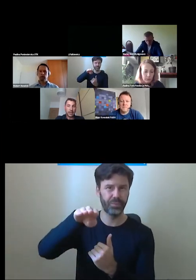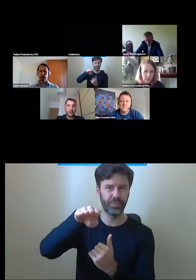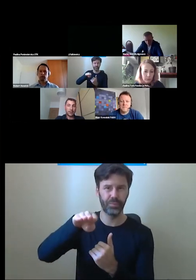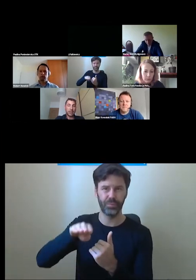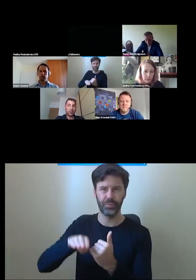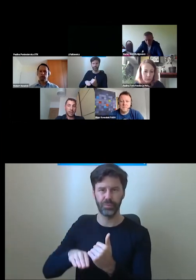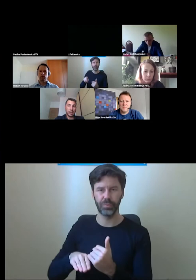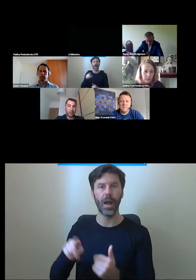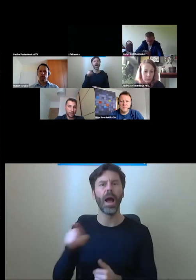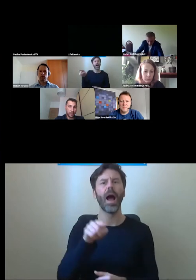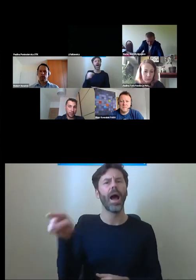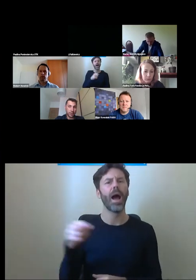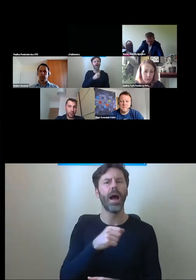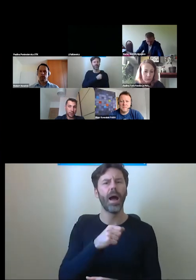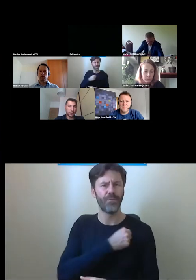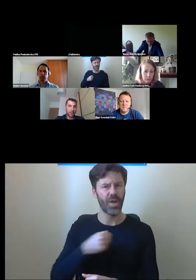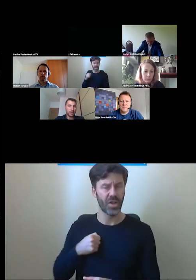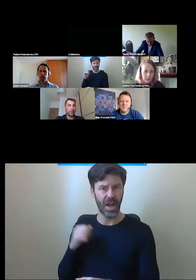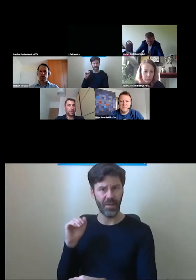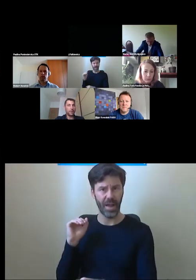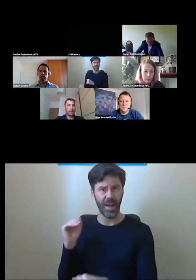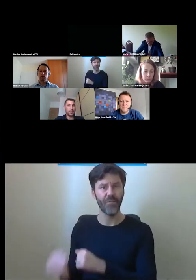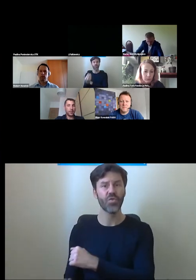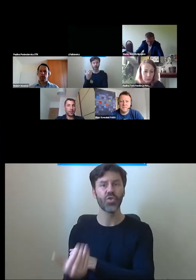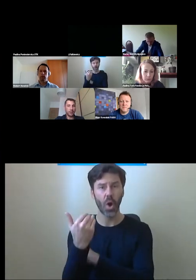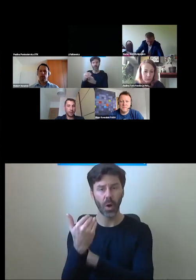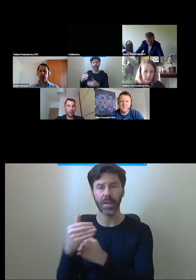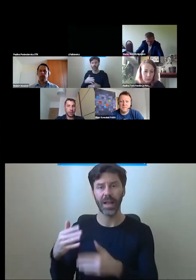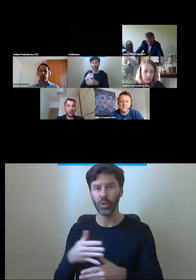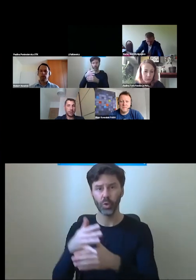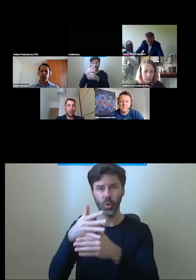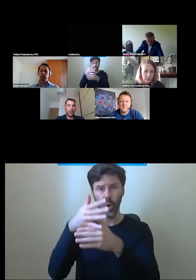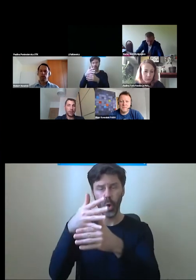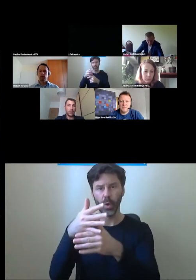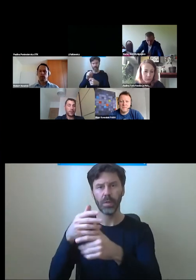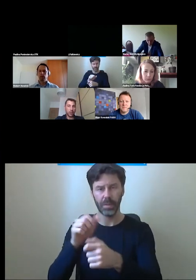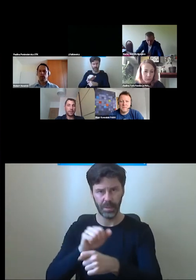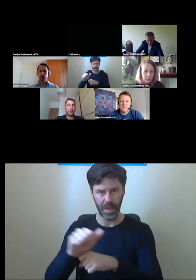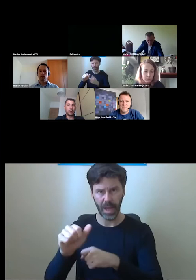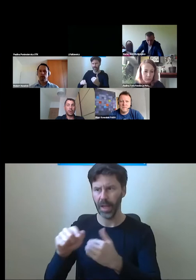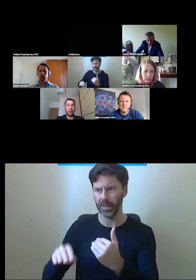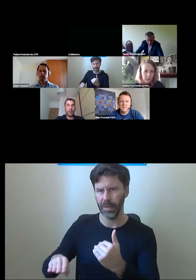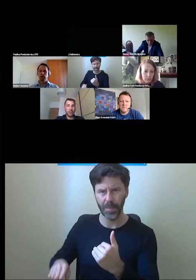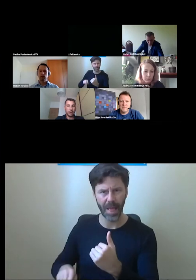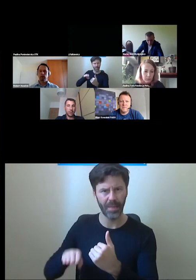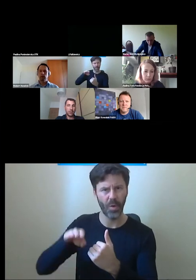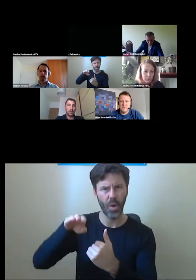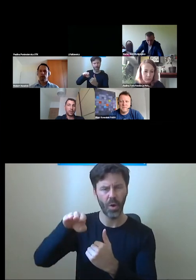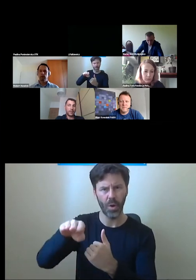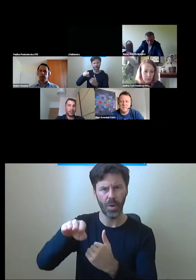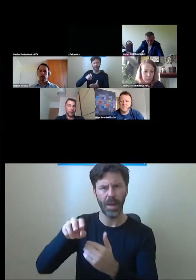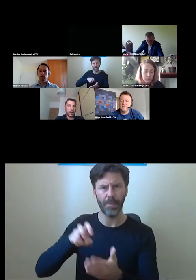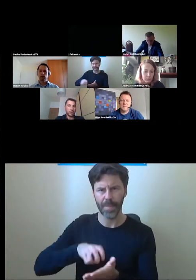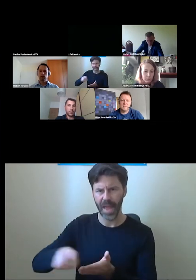Warszawie Wschodniej te urządzenia, czyli Platformy Przyschodowej, zostały zamontowane w tej chwili w środkowej stacji w środkowym tunelu pieszym.